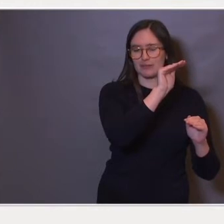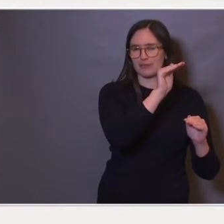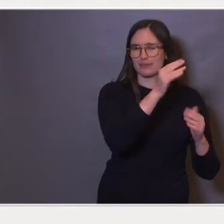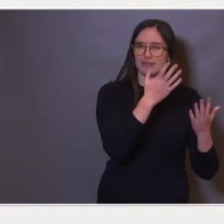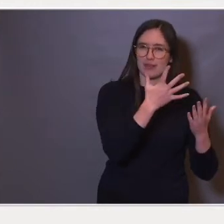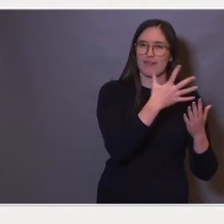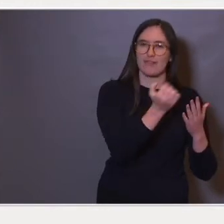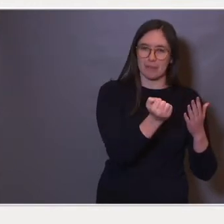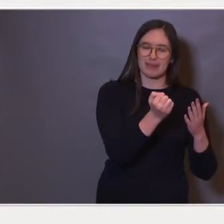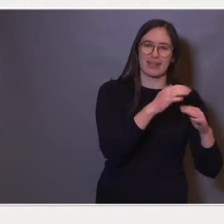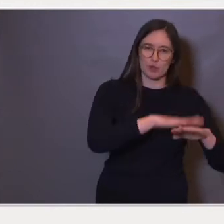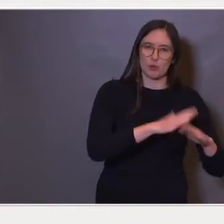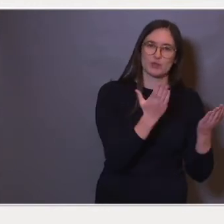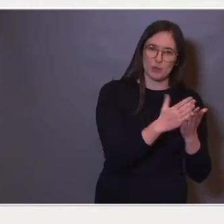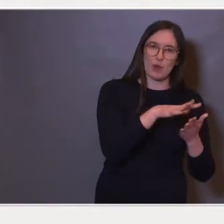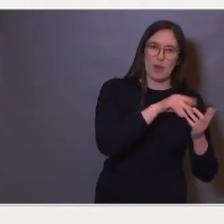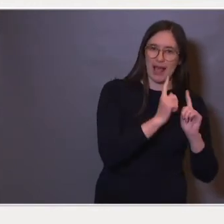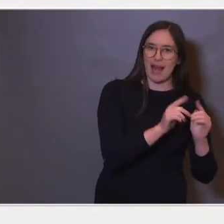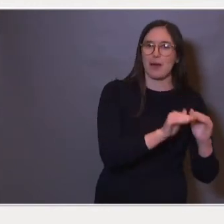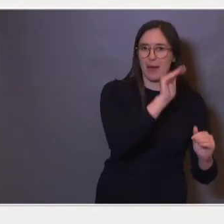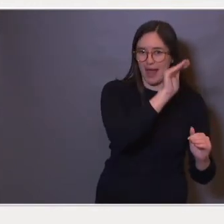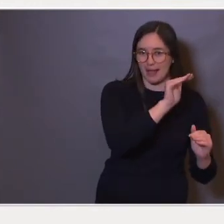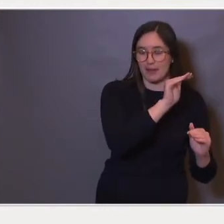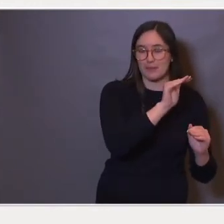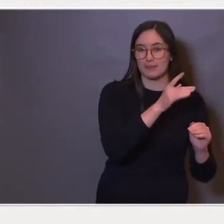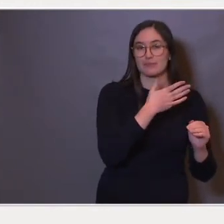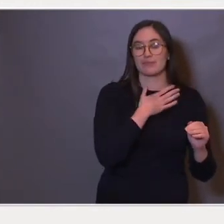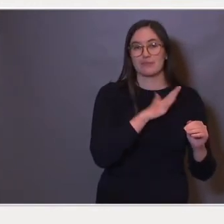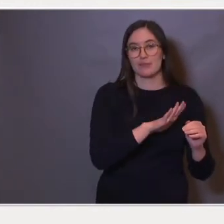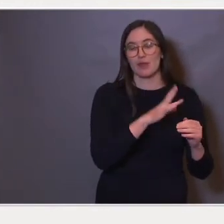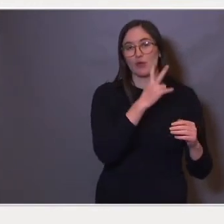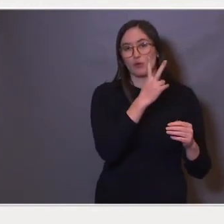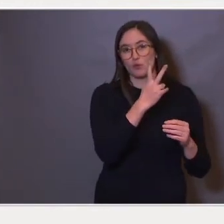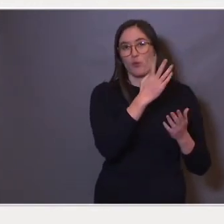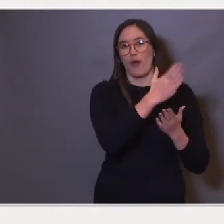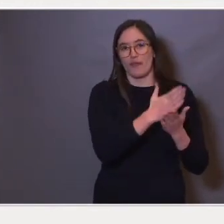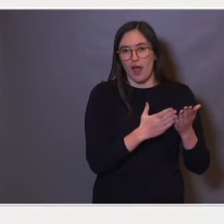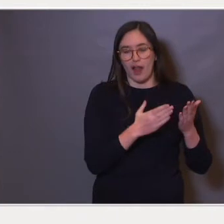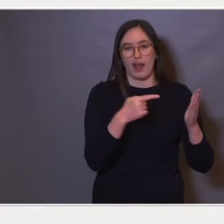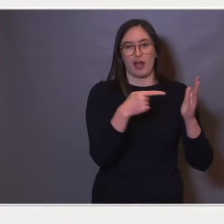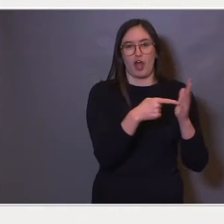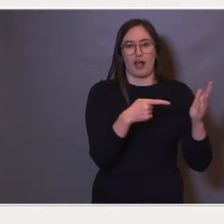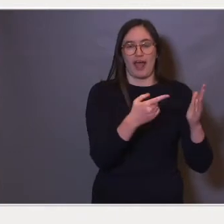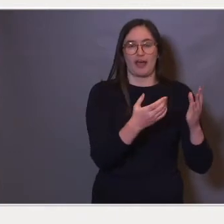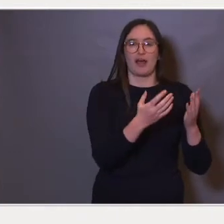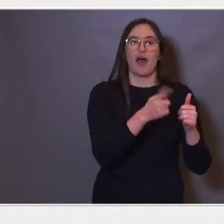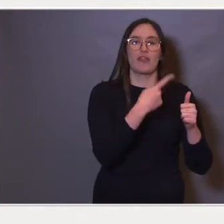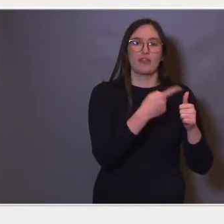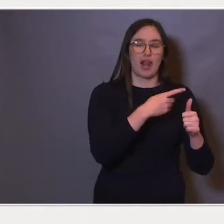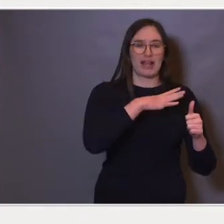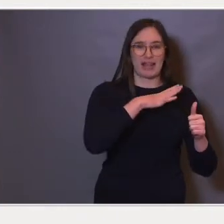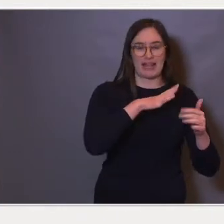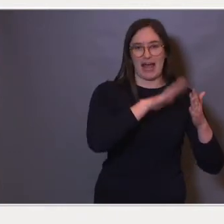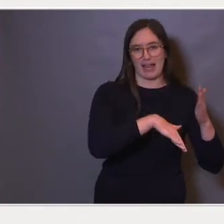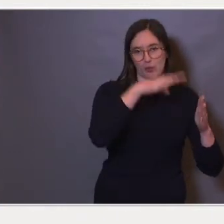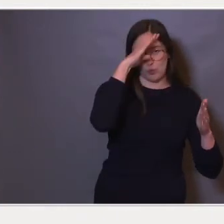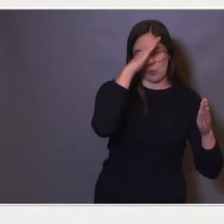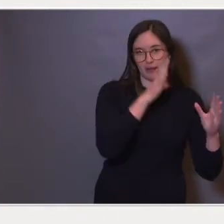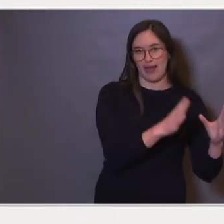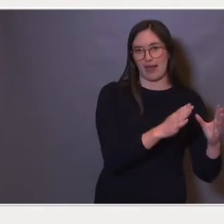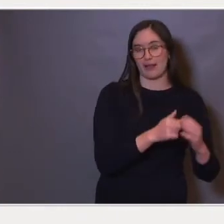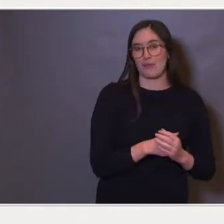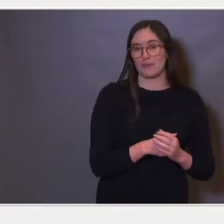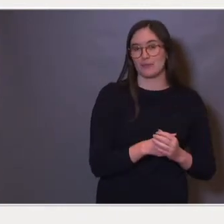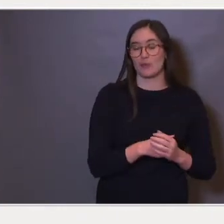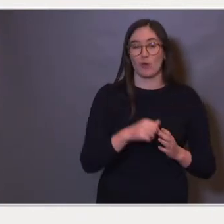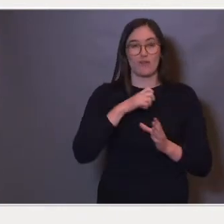femte grunnskolepoeng eller mer, så er det to og en halv gang så mange jenter i den gruppen som det er gutter. Og hvis du ser